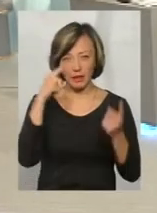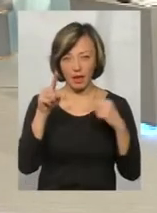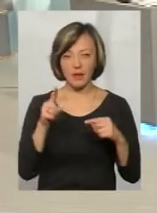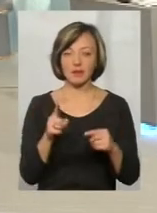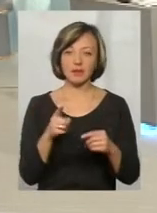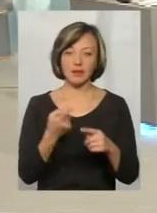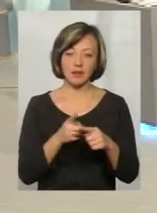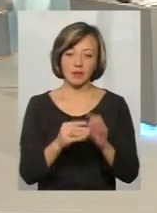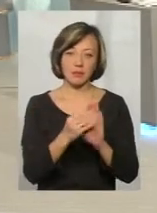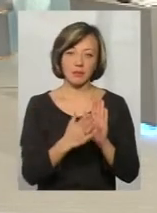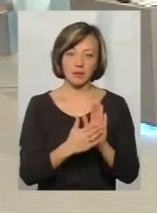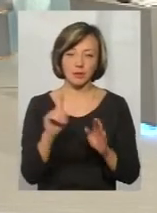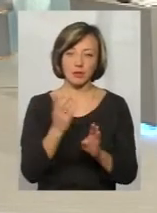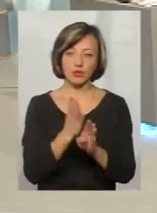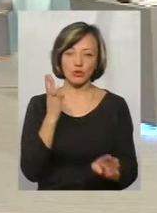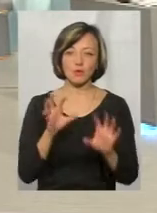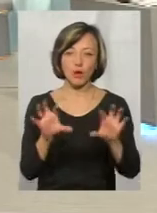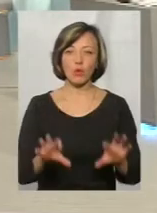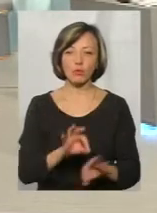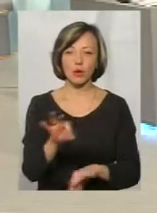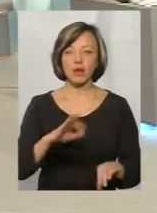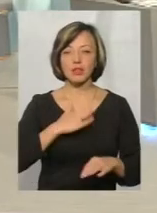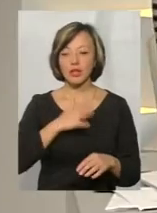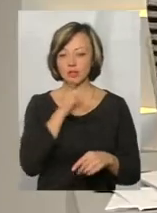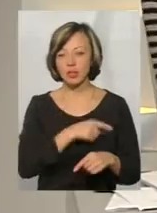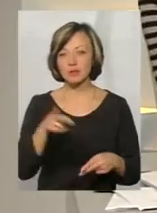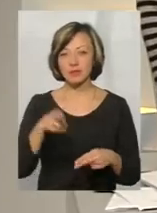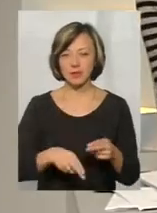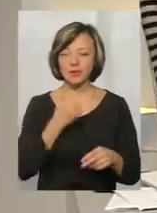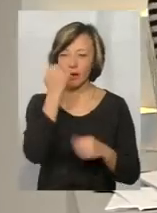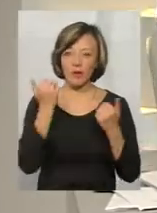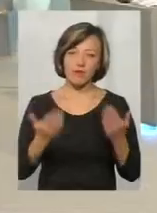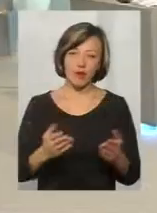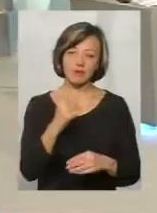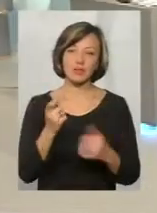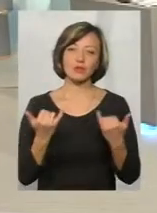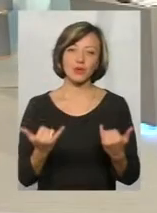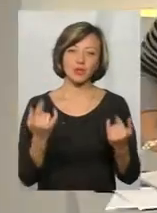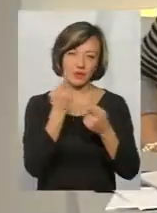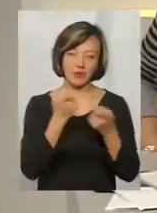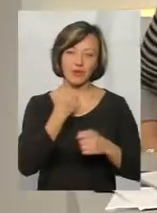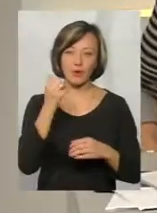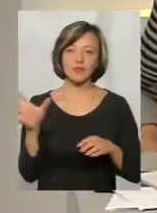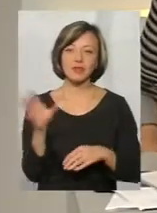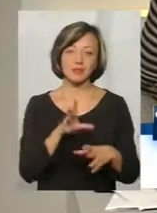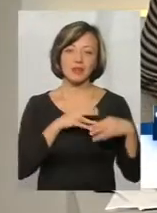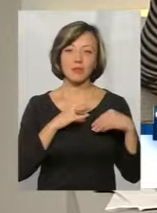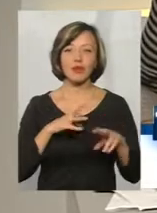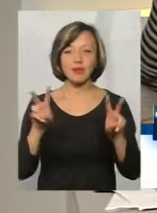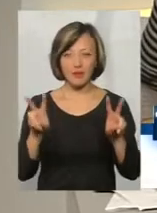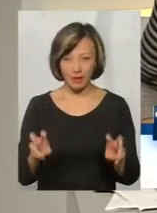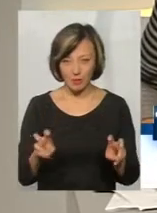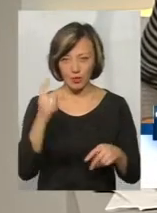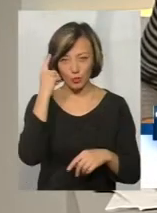закладені першочергово в законопроекті. Наш час вже вичерпаний. Дякую вам за сьогоднішній ефір. Дякую всім, хто був з нами. була